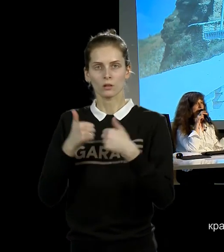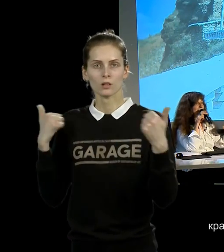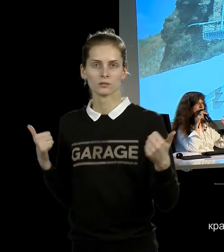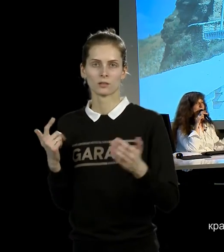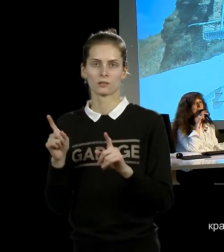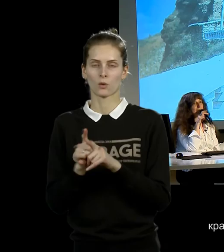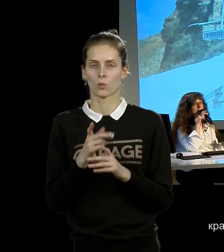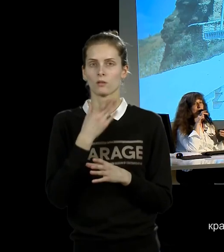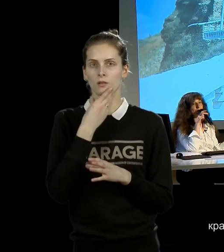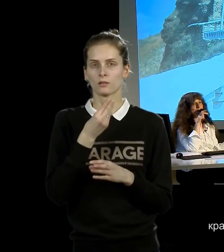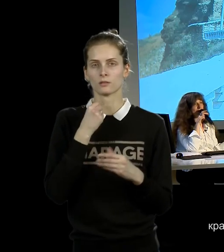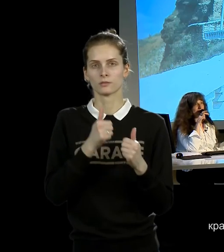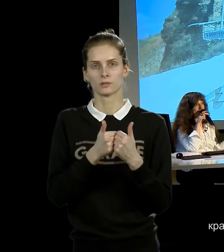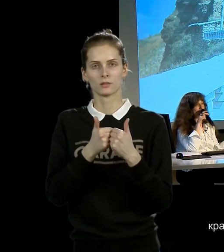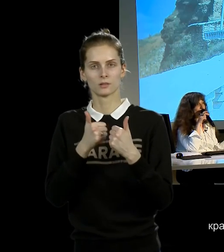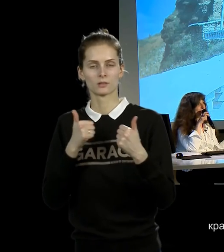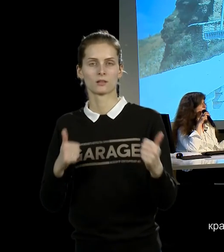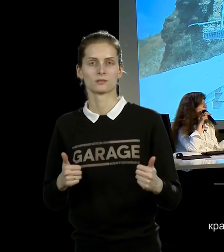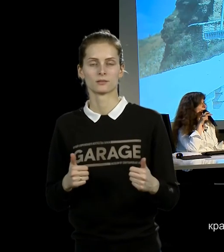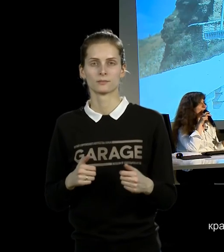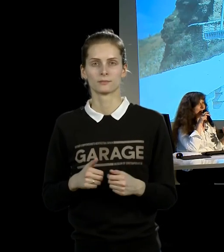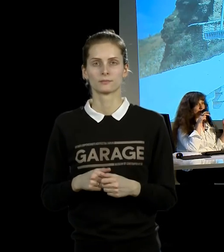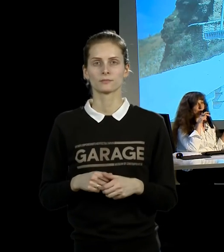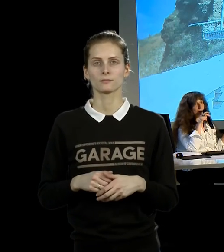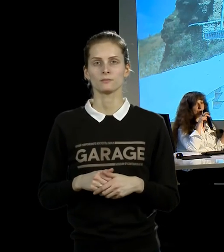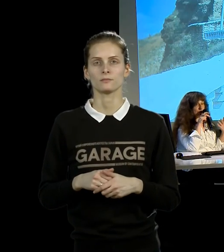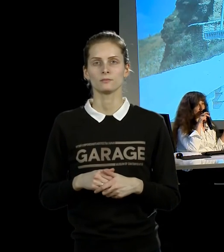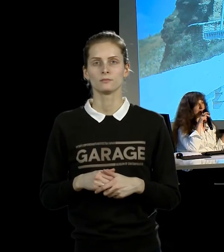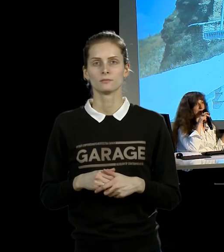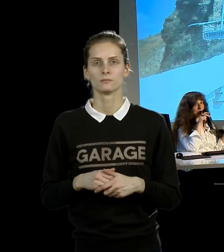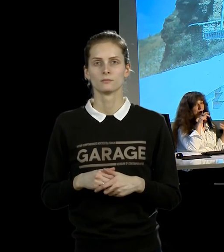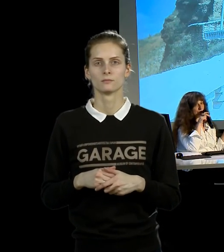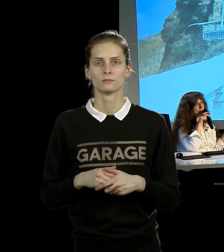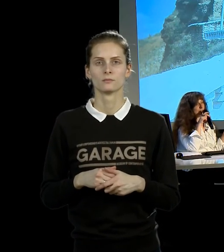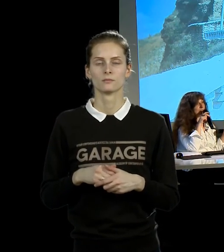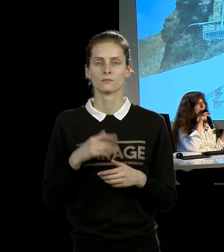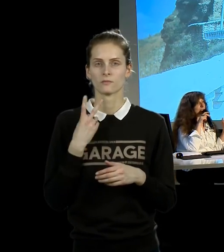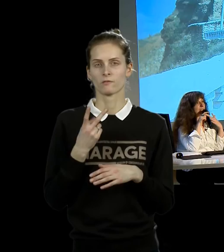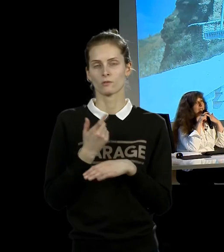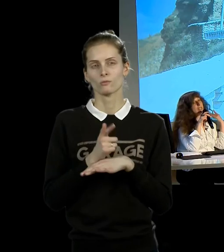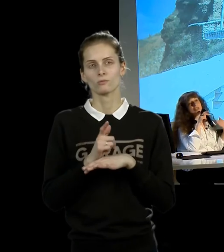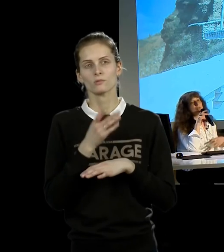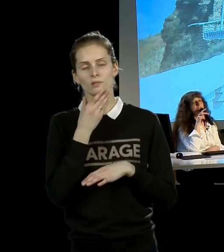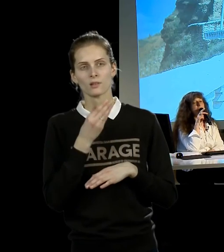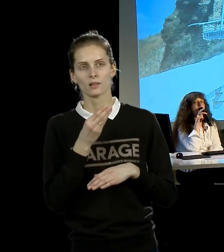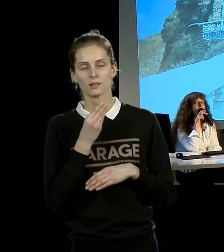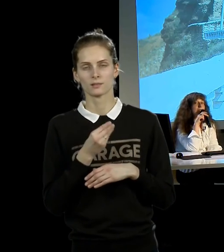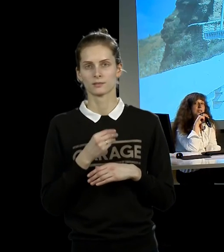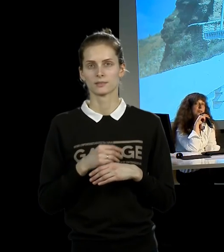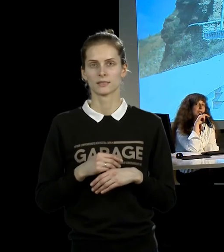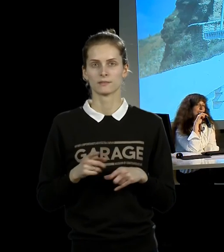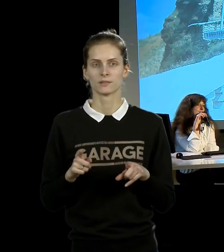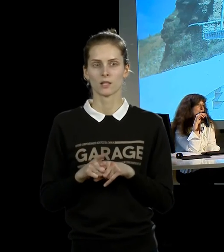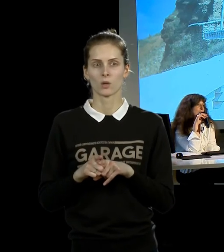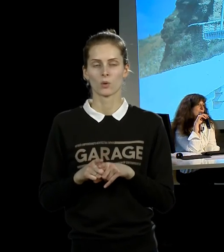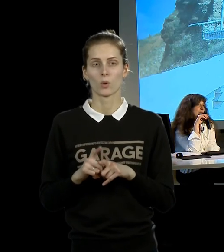расставание, красивые, благородные разные отношения. Это все очень красивая, очень красивая акция. Но на самом деле этот